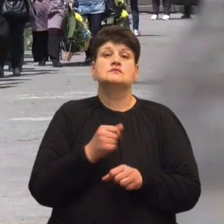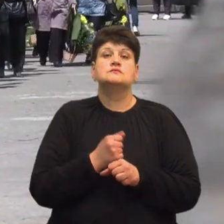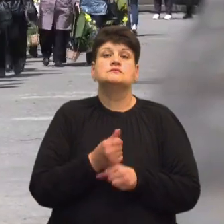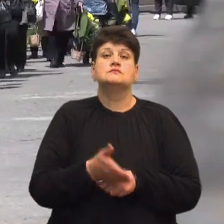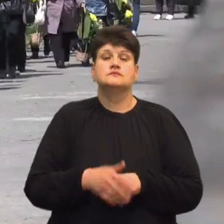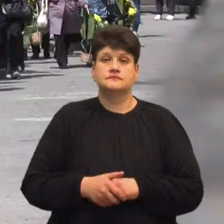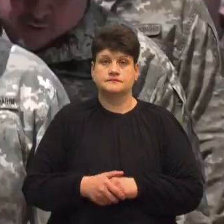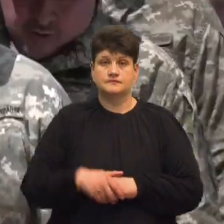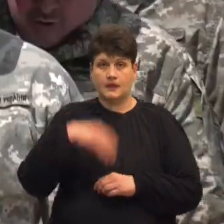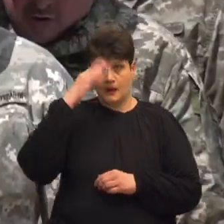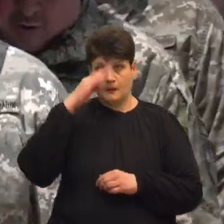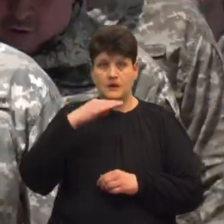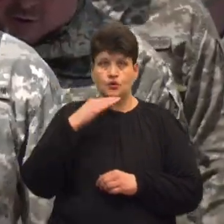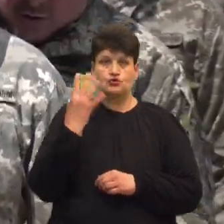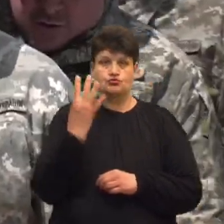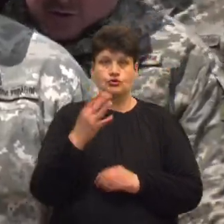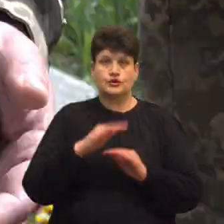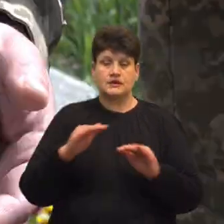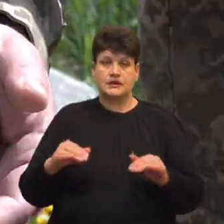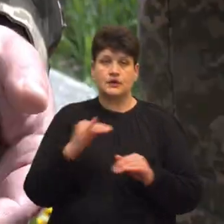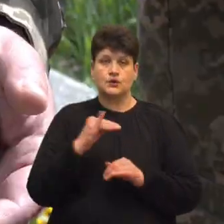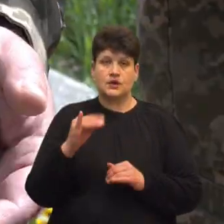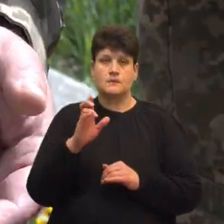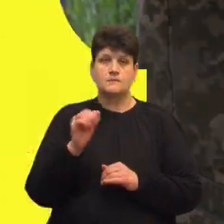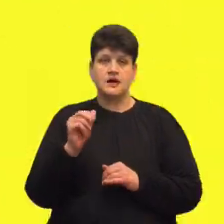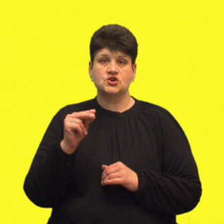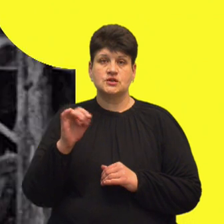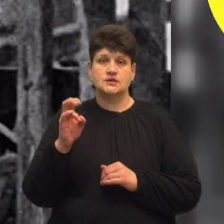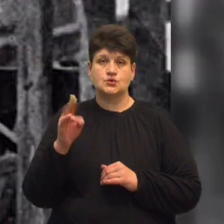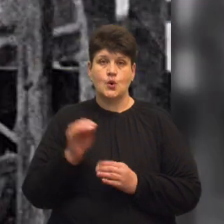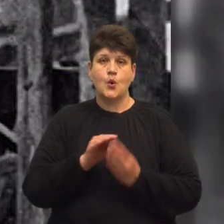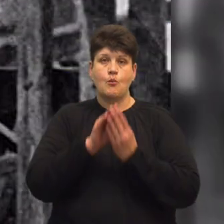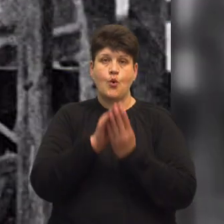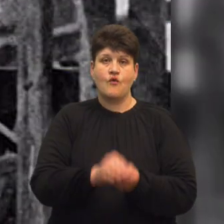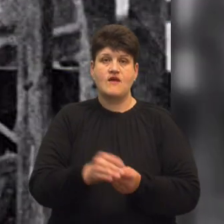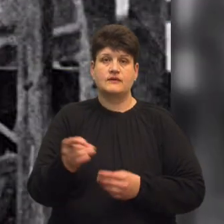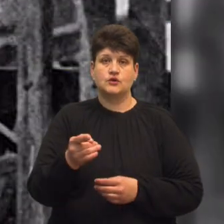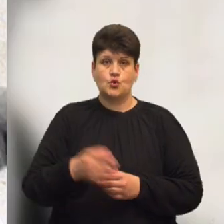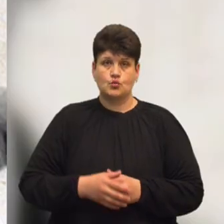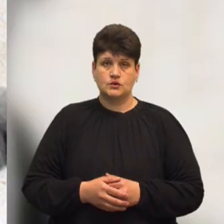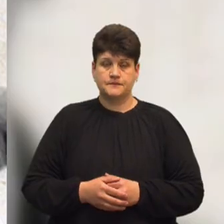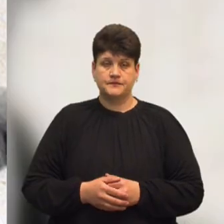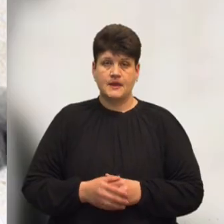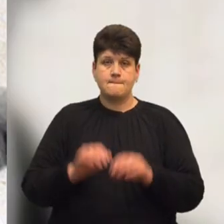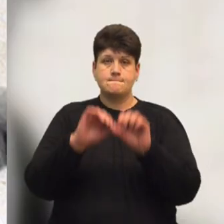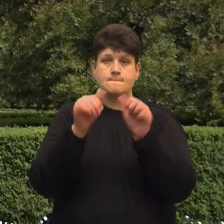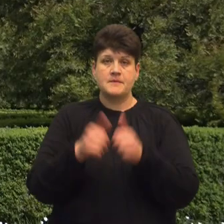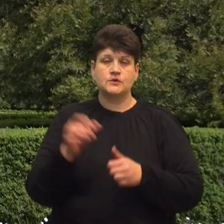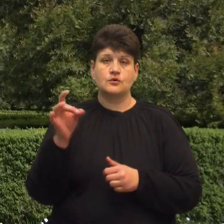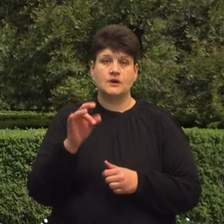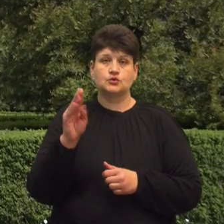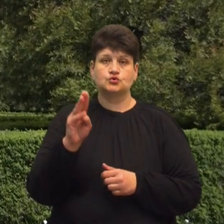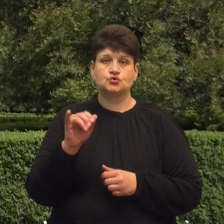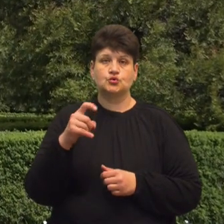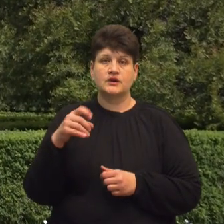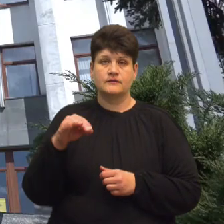Батька чотирьох дітей Юрія Бачинського поховали в Тернополі. Пам'ятник Роману Шухевичу планують встановити поряд